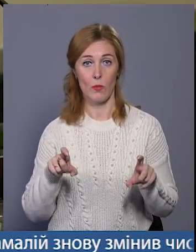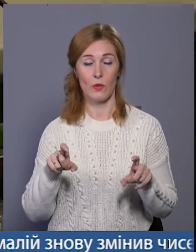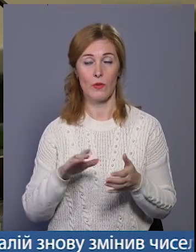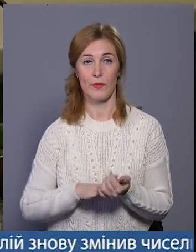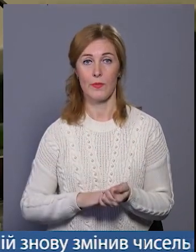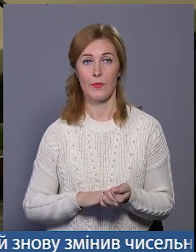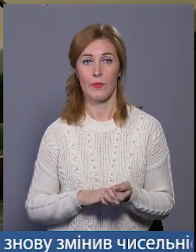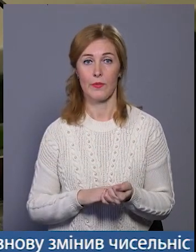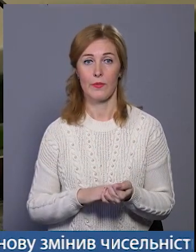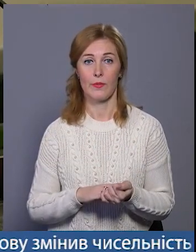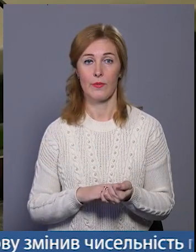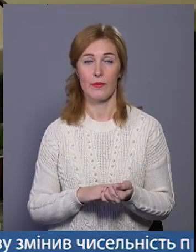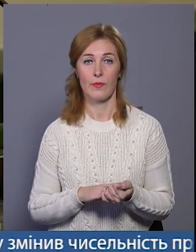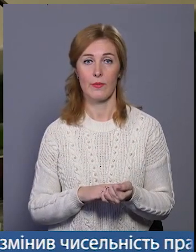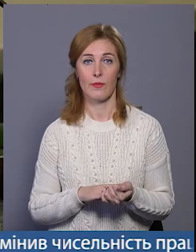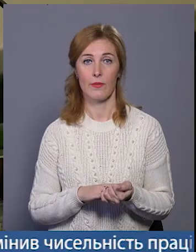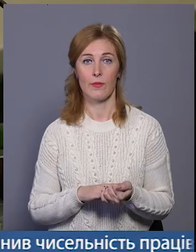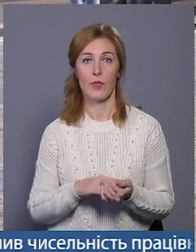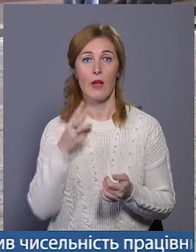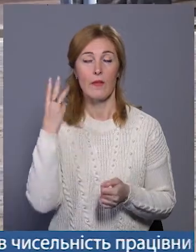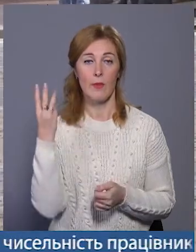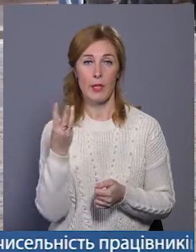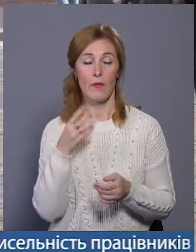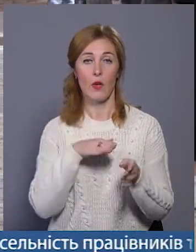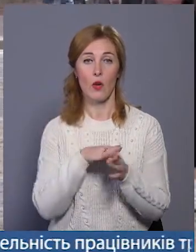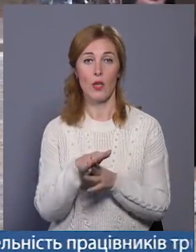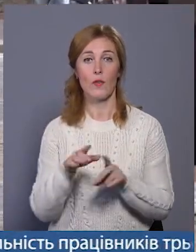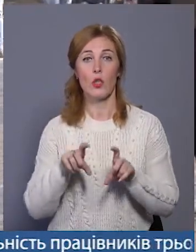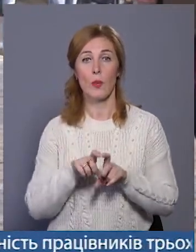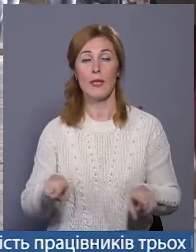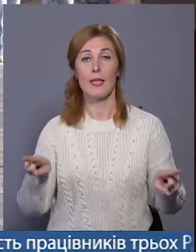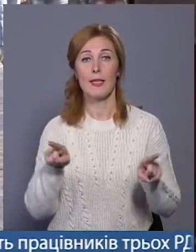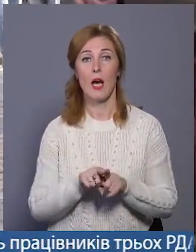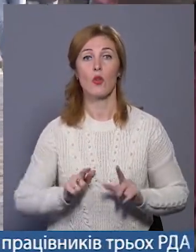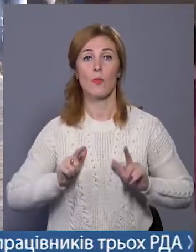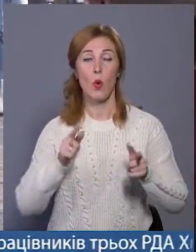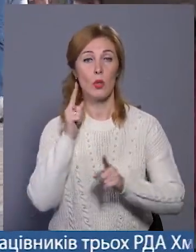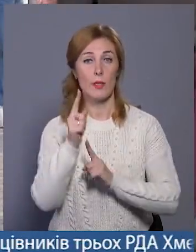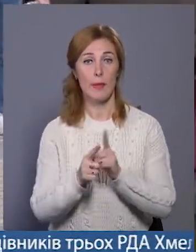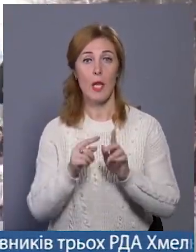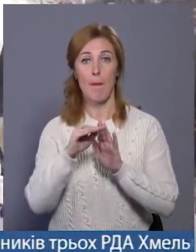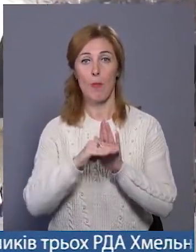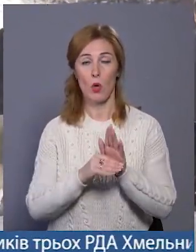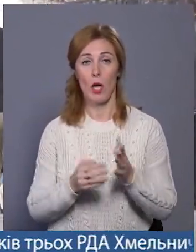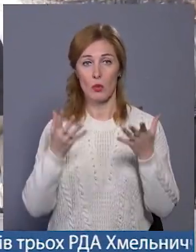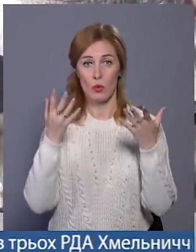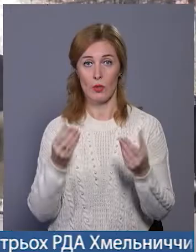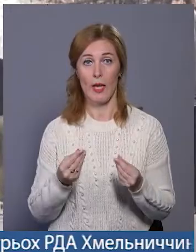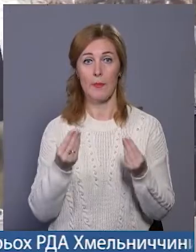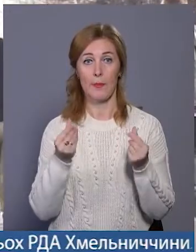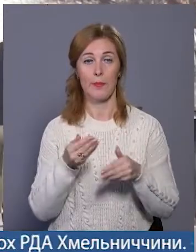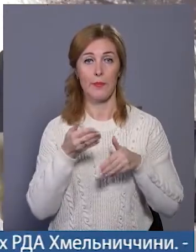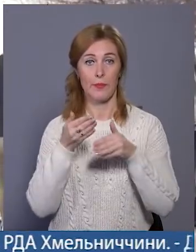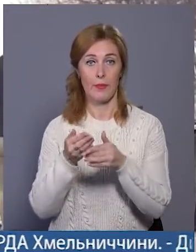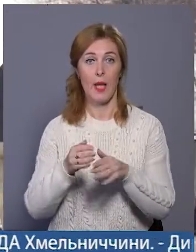Залізника, 32, місті Хмельницькому. Виконавчий комітет також погодив зміни у порядку надання одноразової матеріальної допомоги